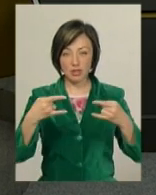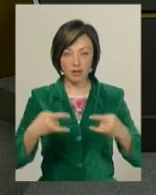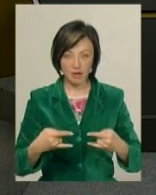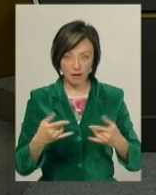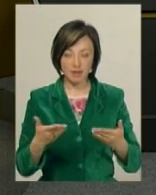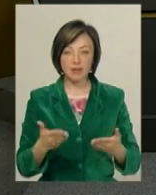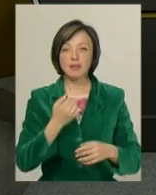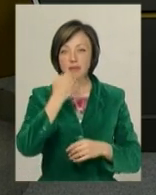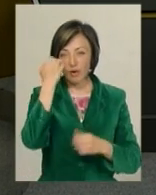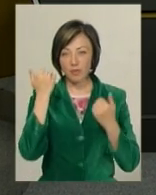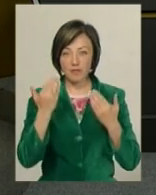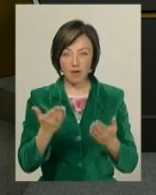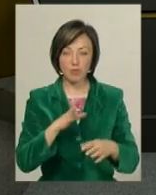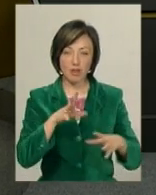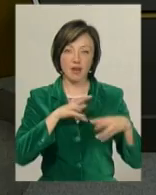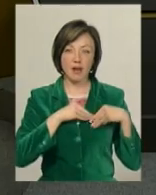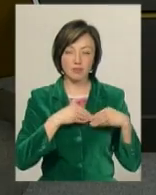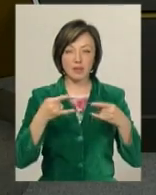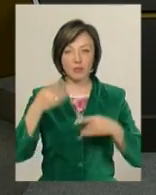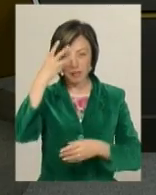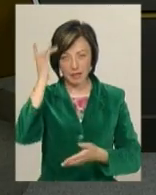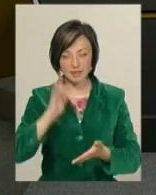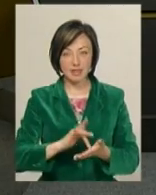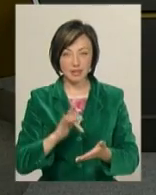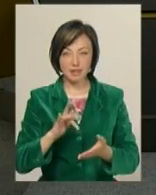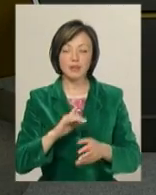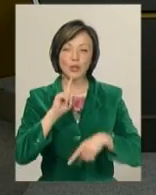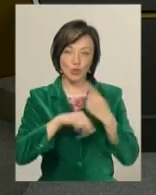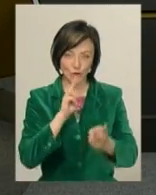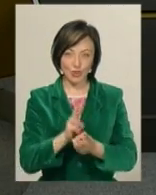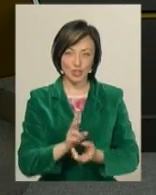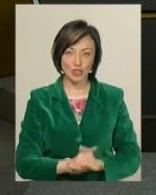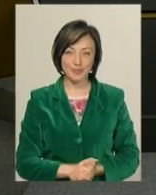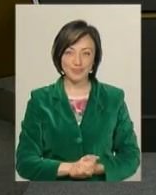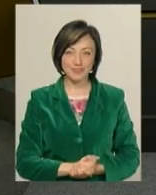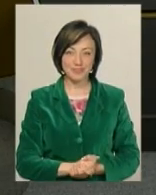екрані. Дякуємо вам, що були разом із телеканалом «Поділля-Центр» і до зустрічі.